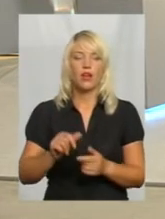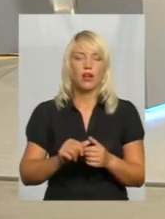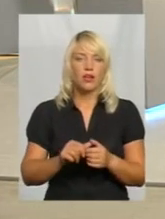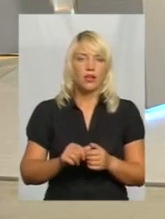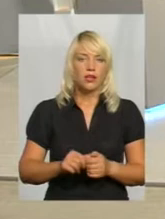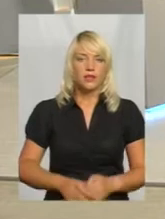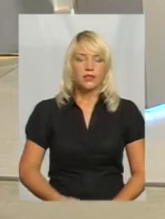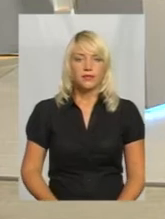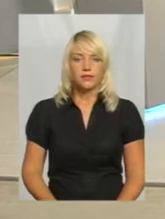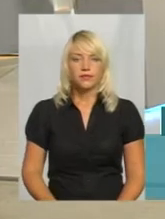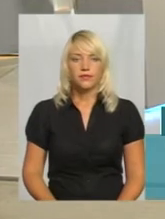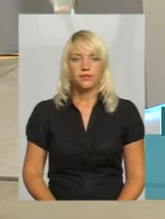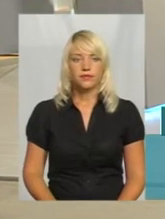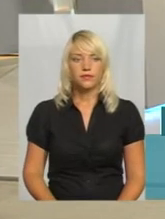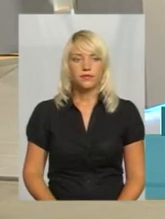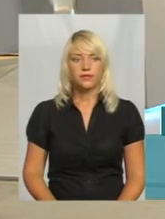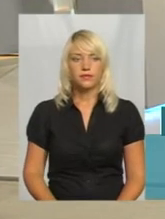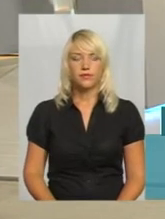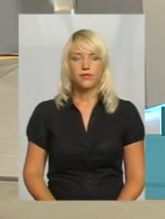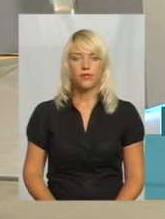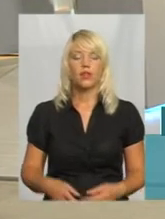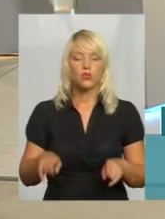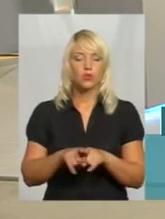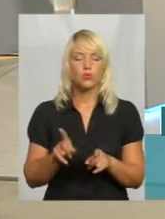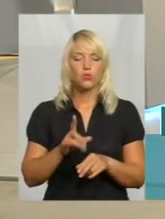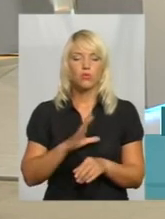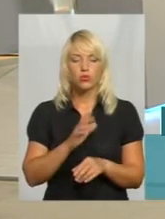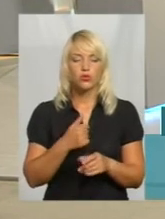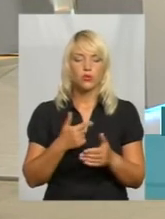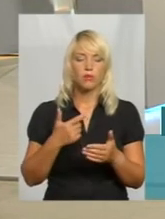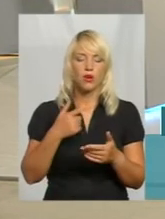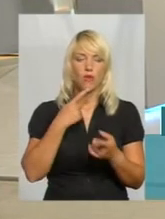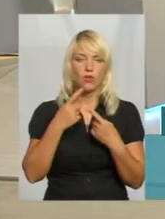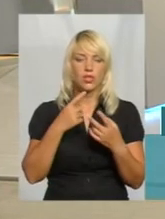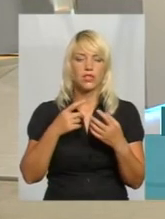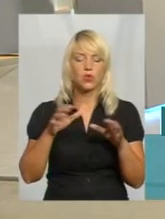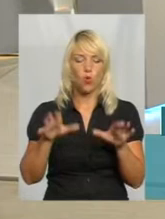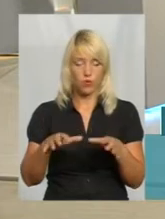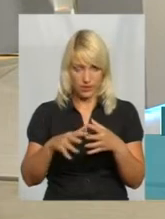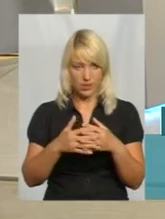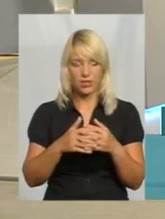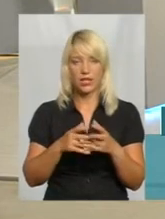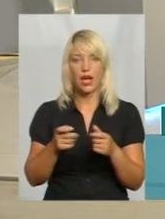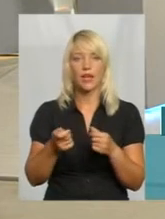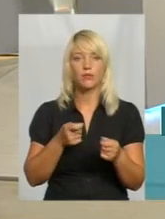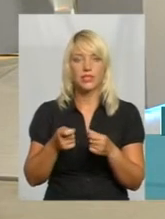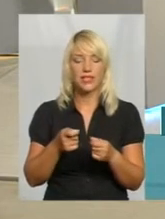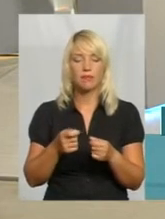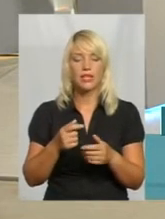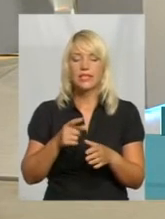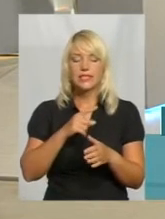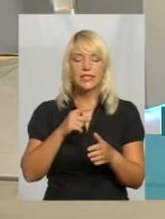Критеріями такого ще було, що ми визначалися з головами адміністрації, що саме доїзд,